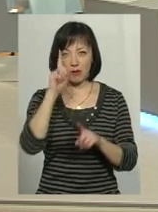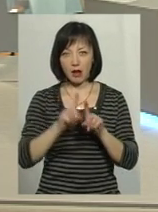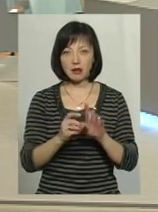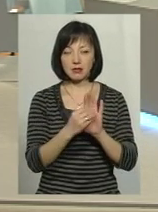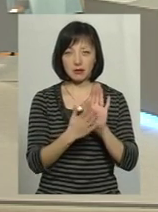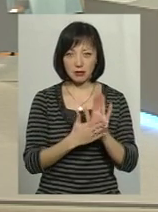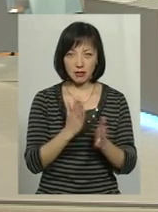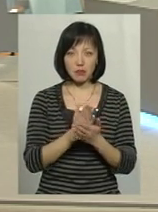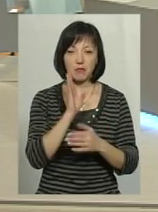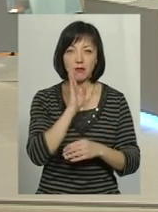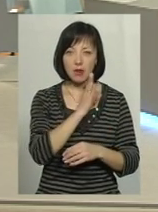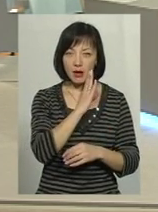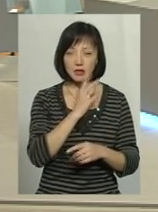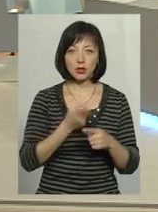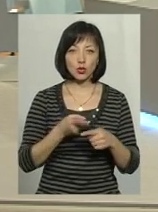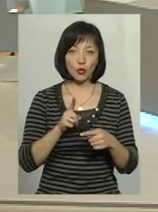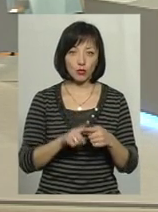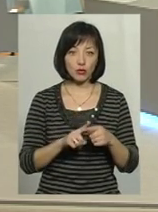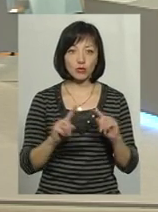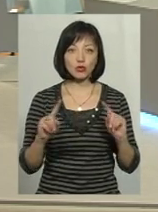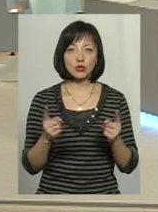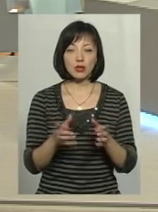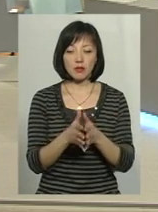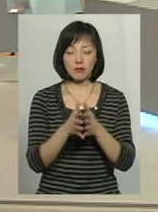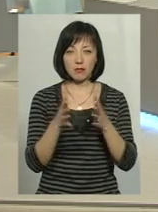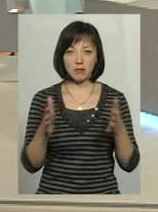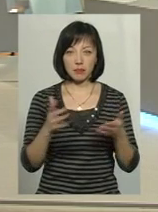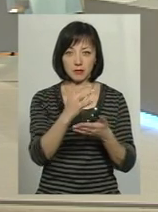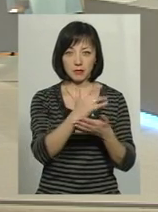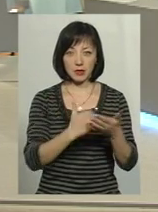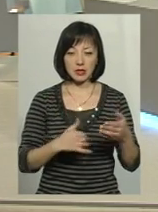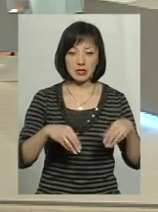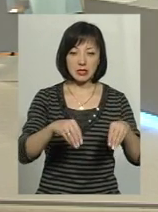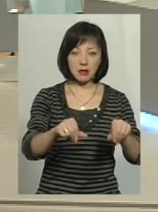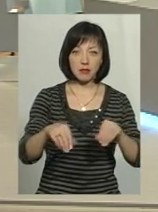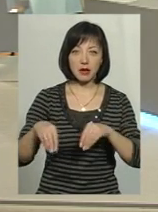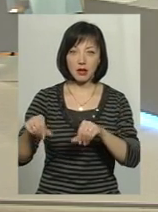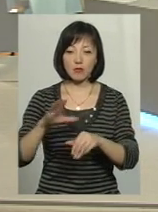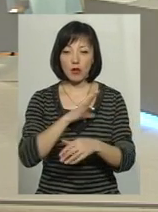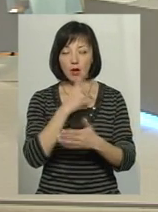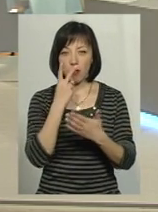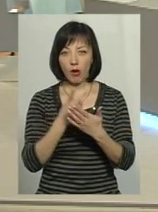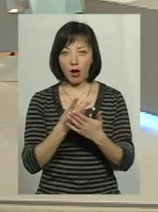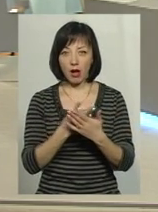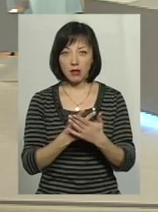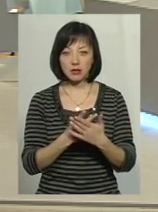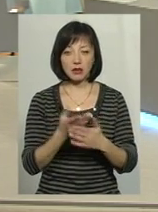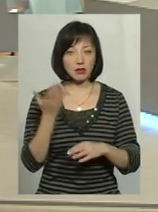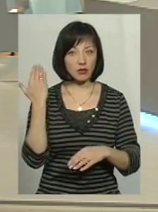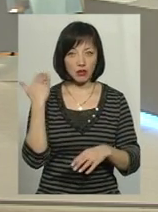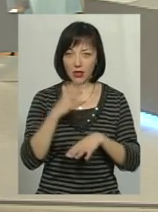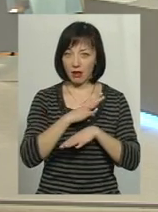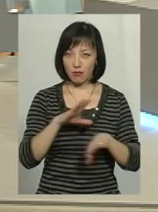задекларований і мати. тому, ну, надзвичайно велика кількість із землі була показана, а до цього вона не